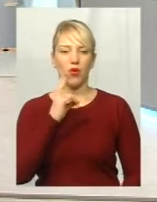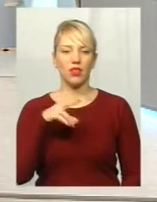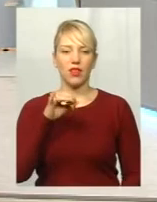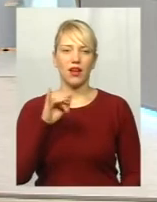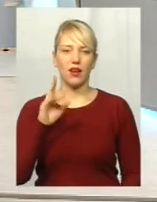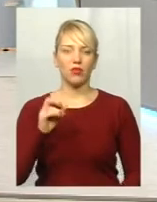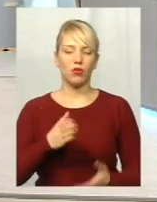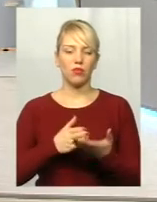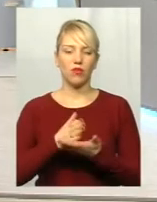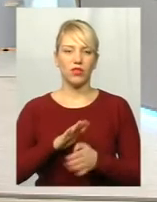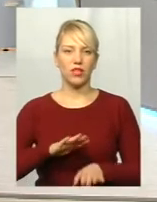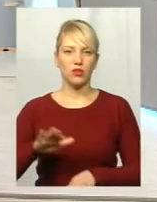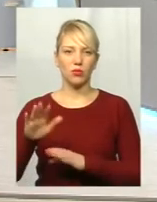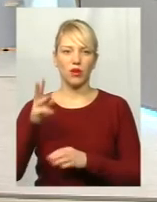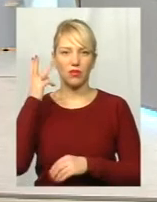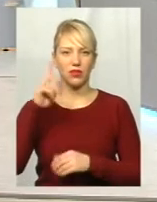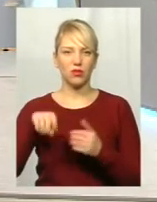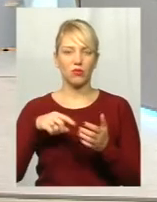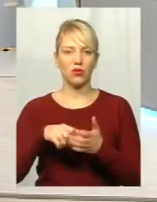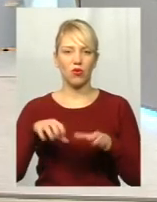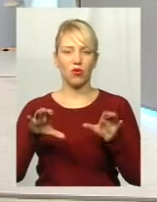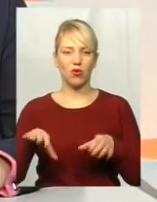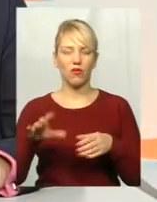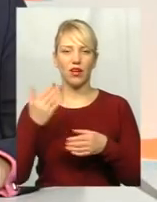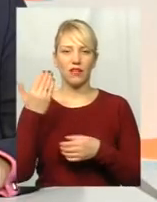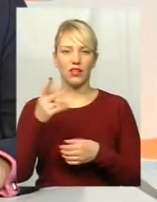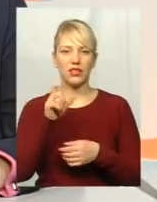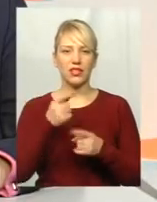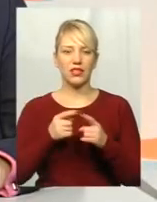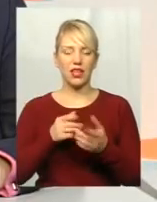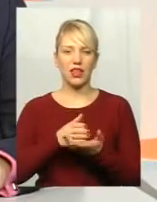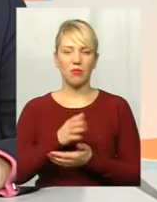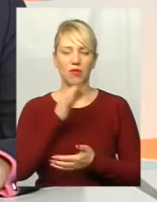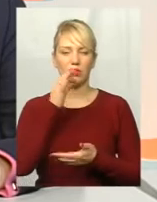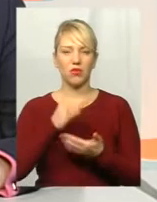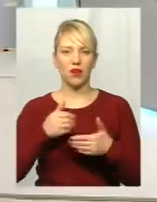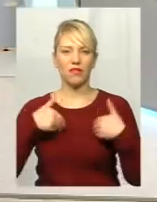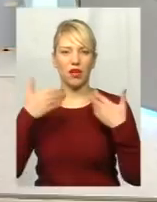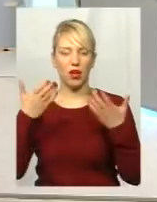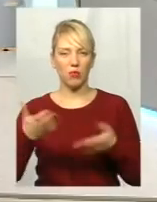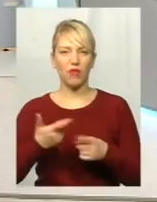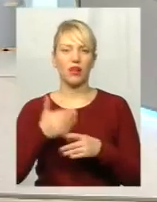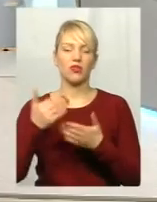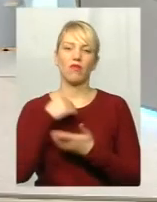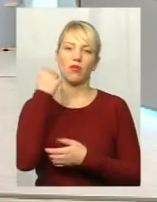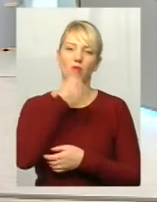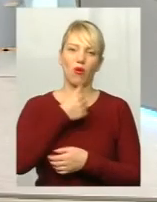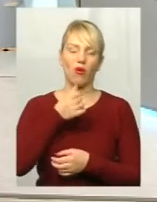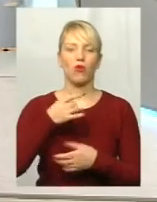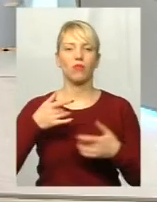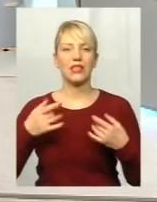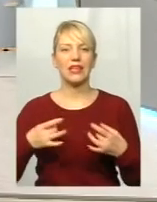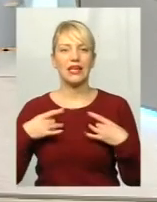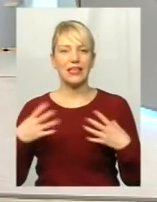профільного заступника Хмельницького міського голови, якраз ви за цей напрямок відповідаєте. Я вас вітаю, вітаю з Нового року, з Різдвом, дякую, що завітали до нас.